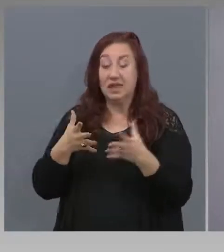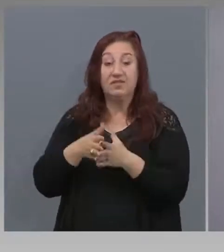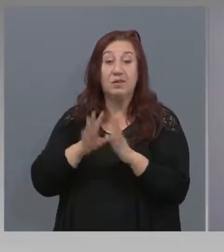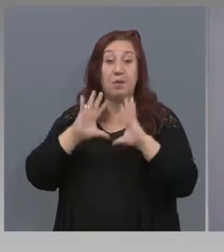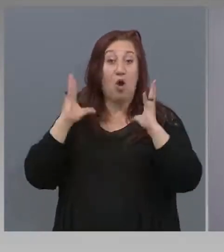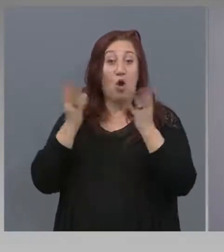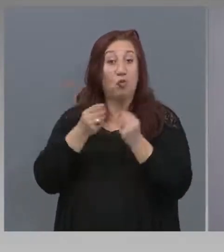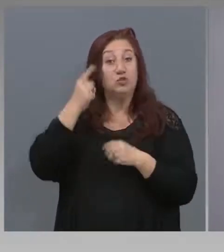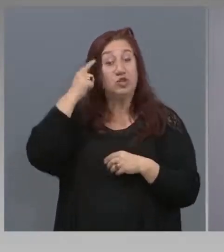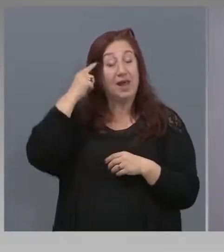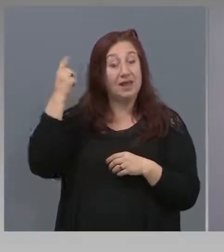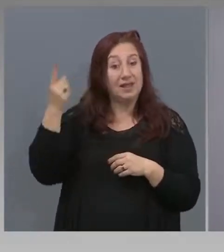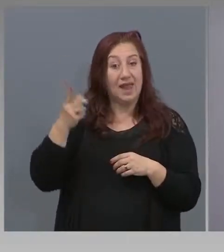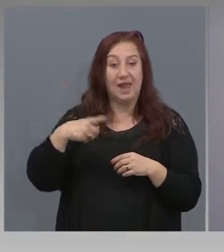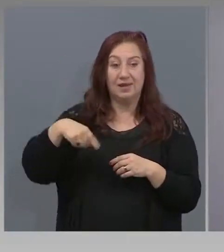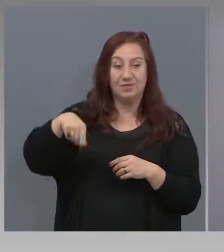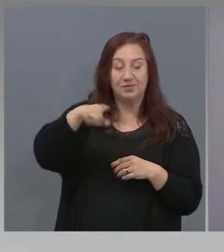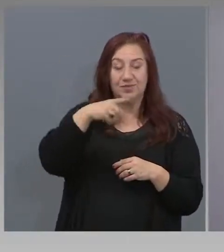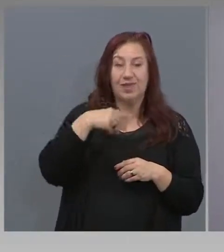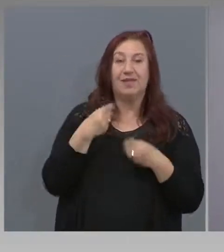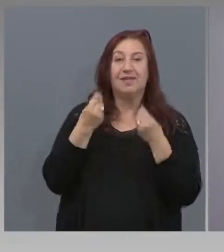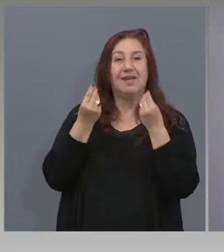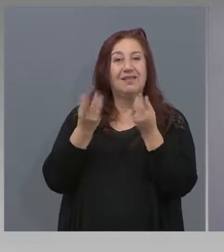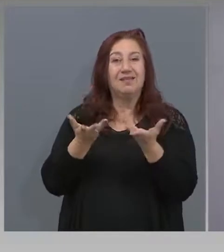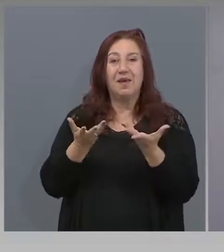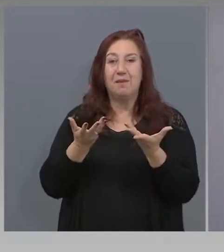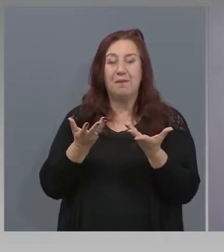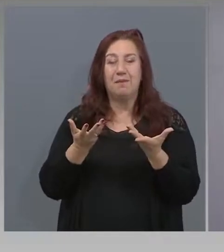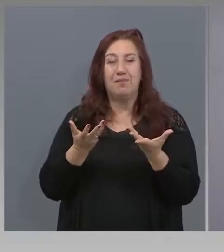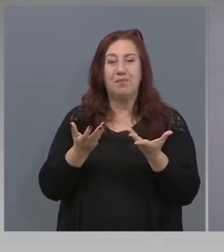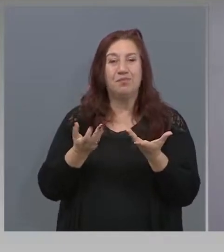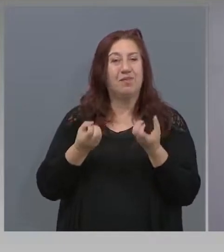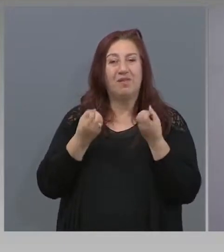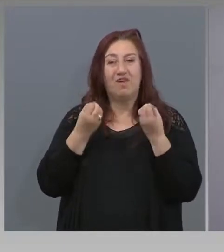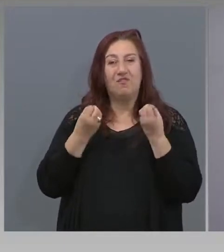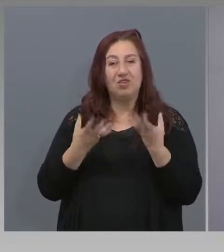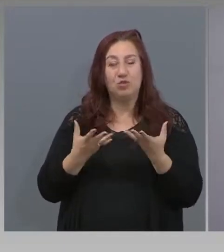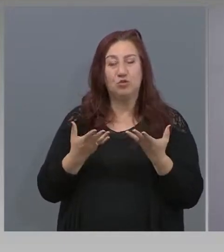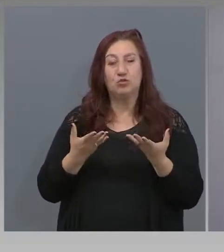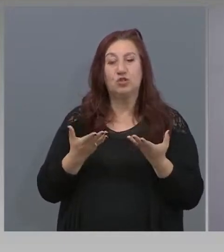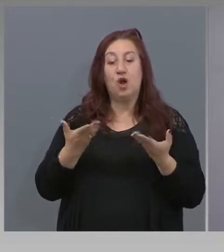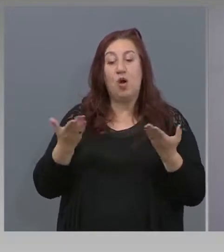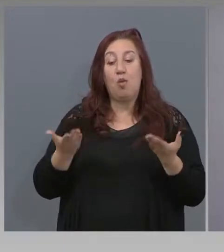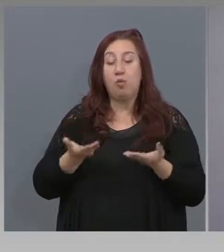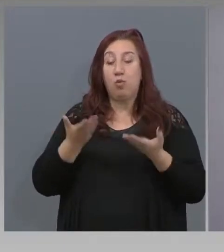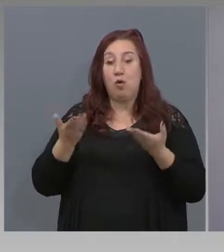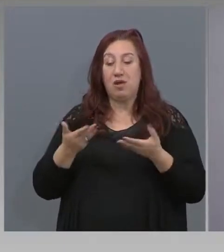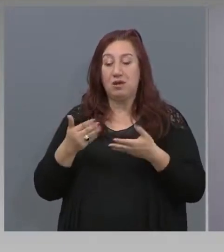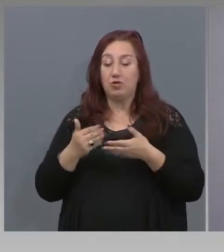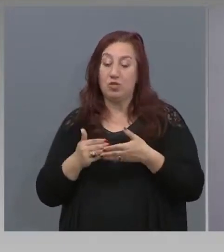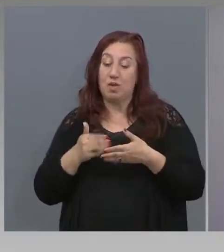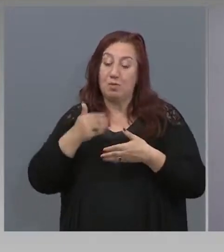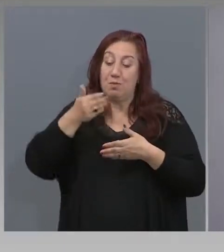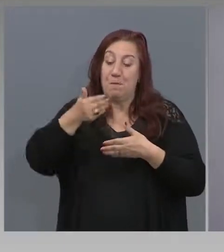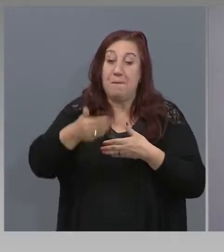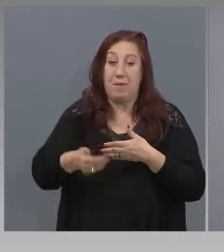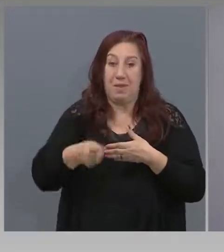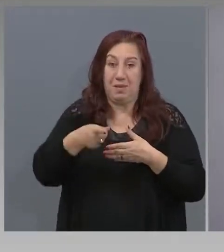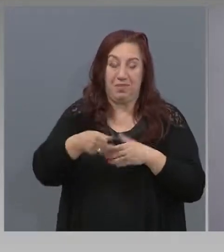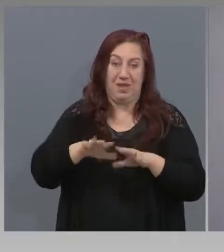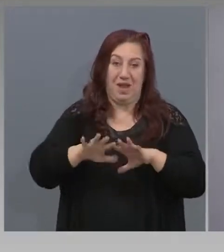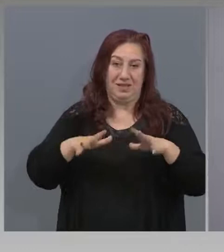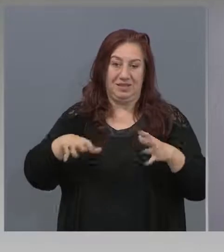надявам се на всички, е да дадем възможност по-лесно да приживяваме тази ситуация и да